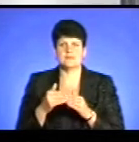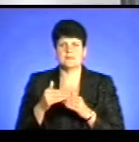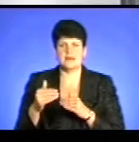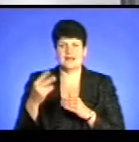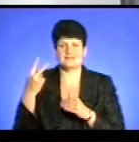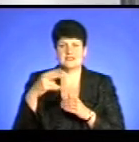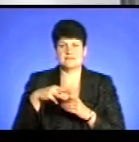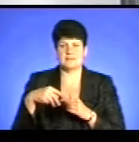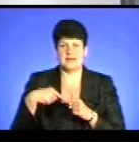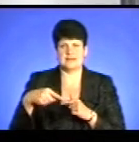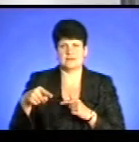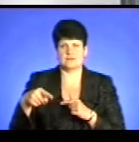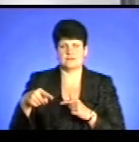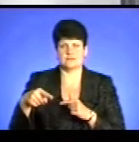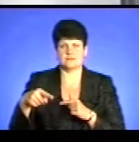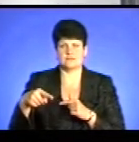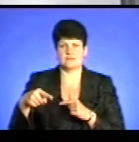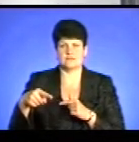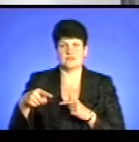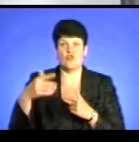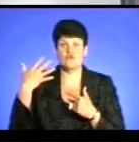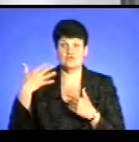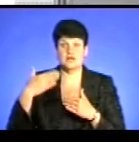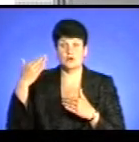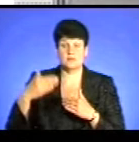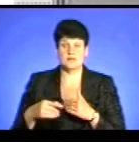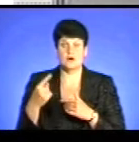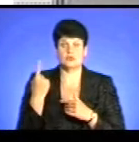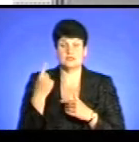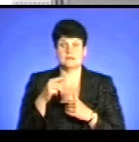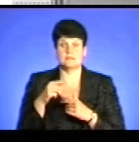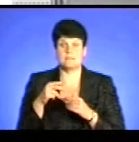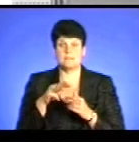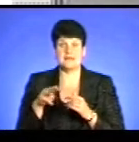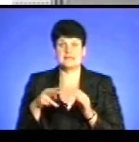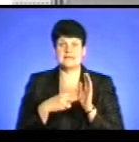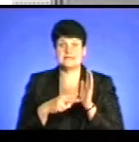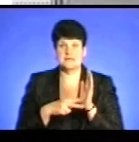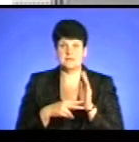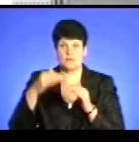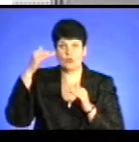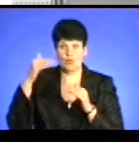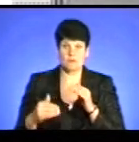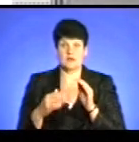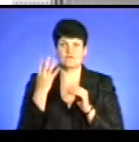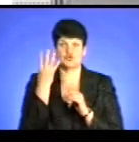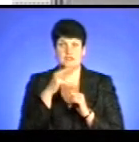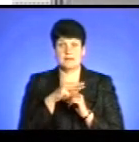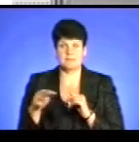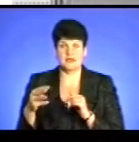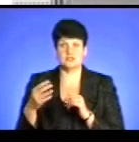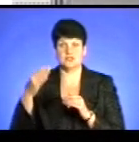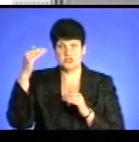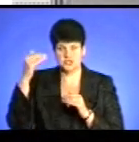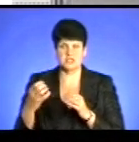метрів, від берега 20 метрів, глибина метрів 70. Далі йдуть обрив 4 метра, а потім ще обрив до